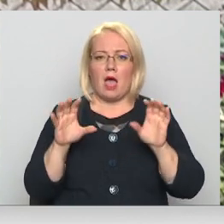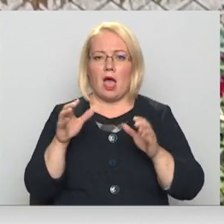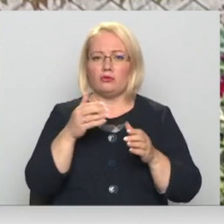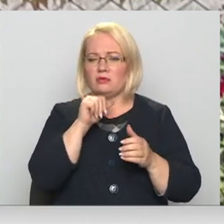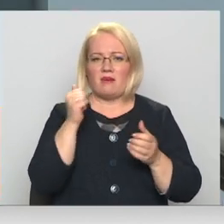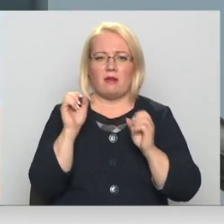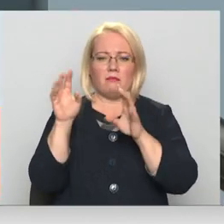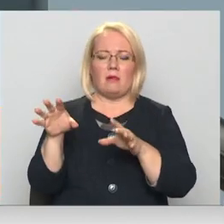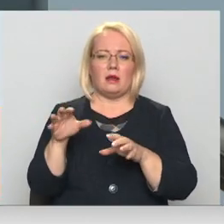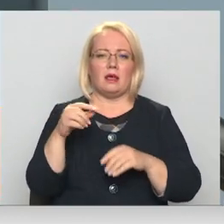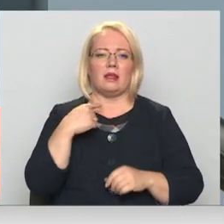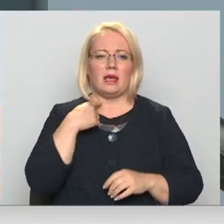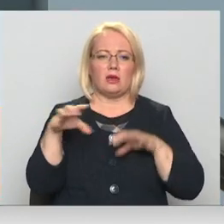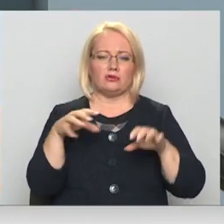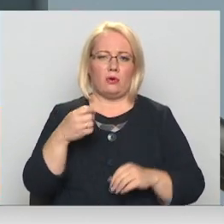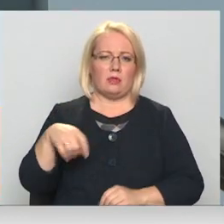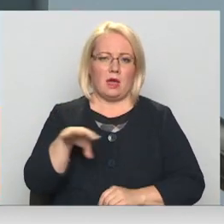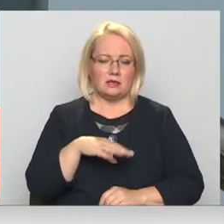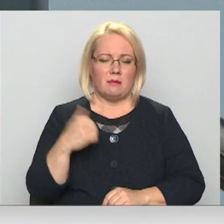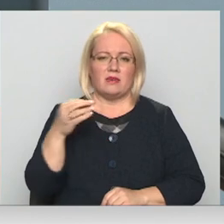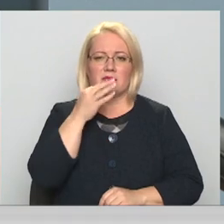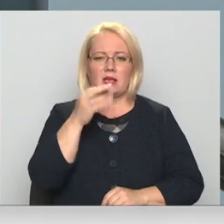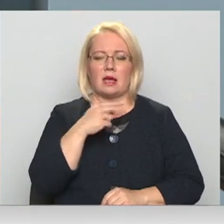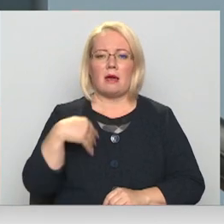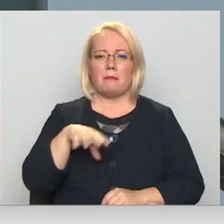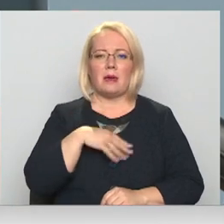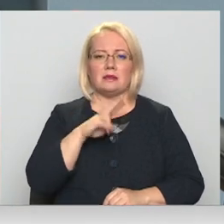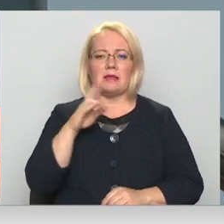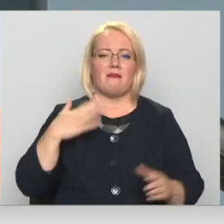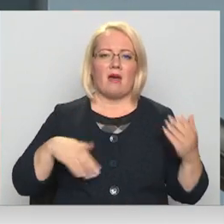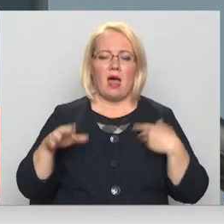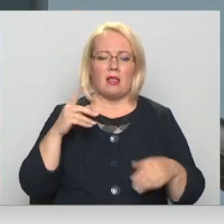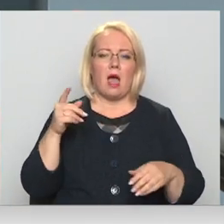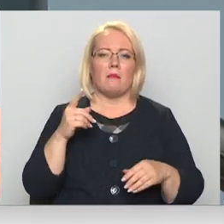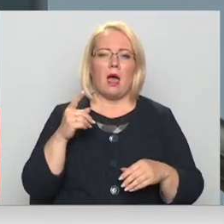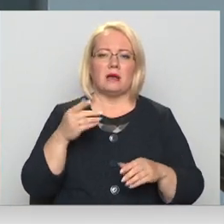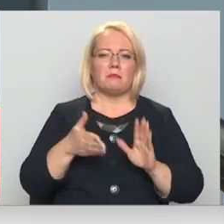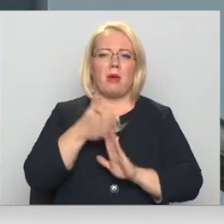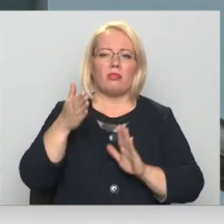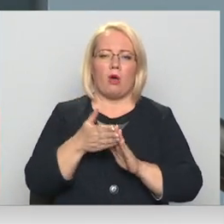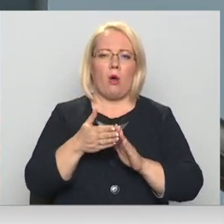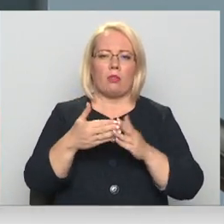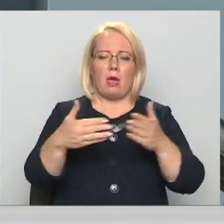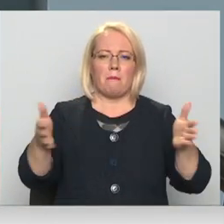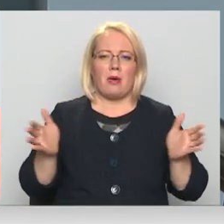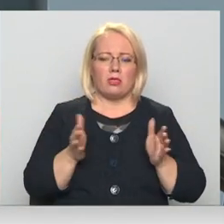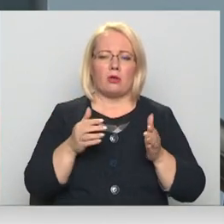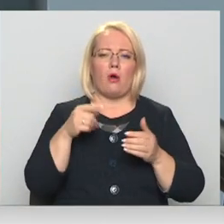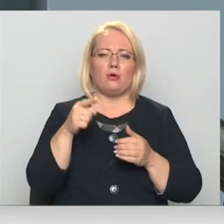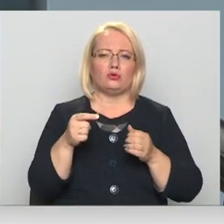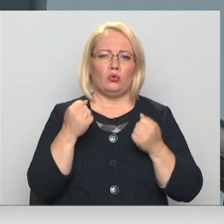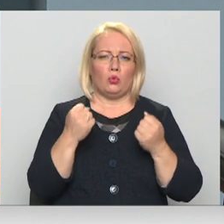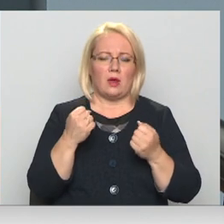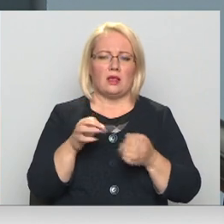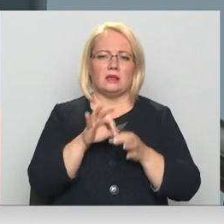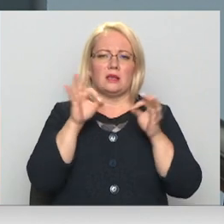zaudārzam. Mēs nevēlamies vairāk betona bedreiz lāčus turēt. Mēs esam sākuši viņu demontēt, un